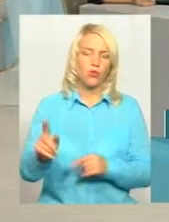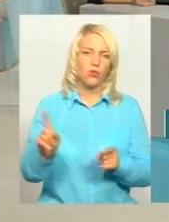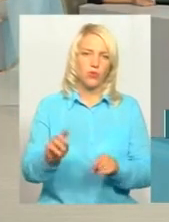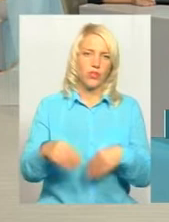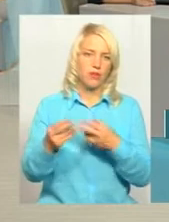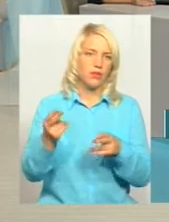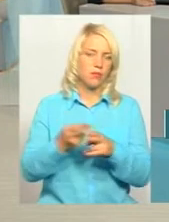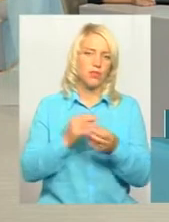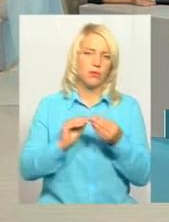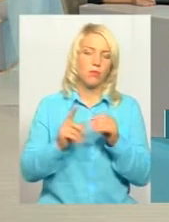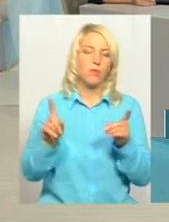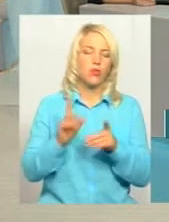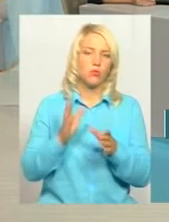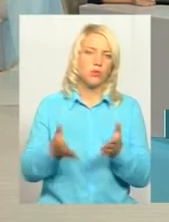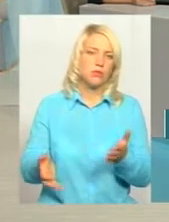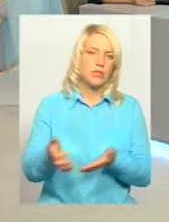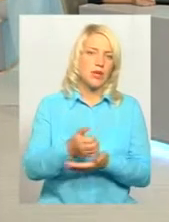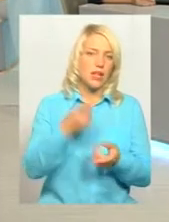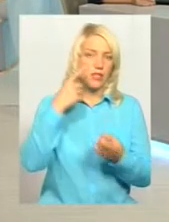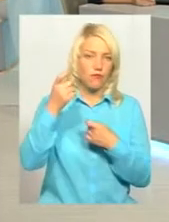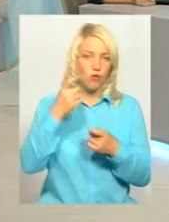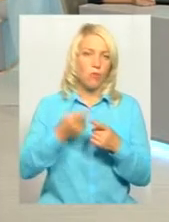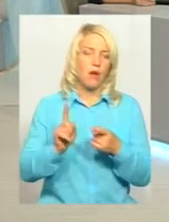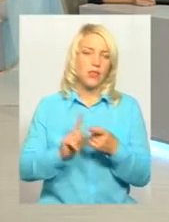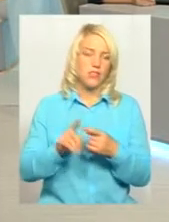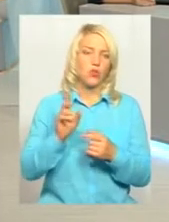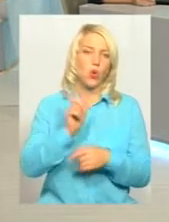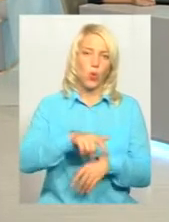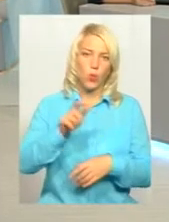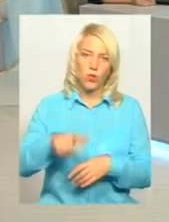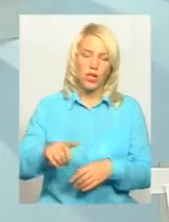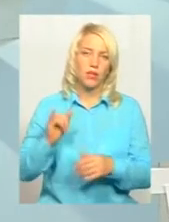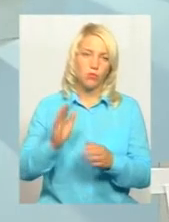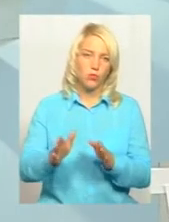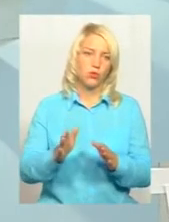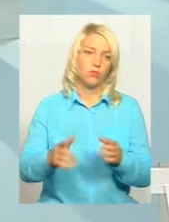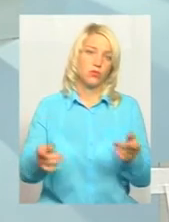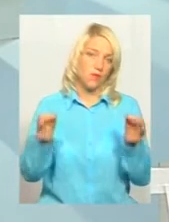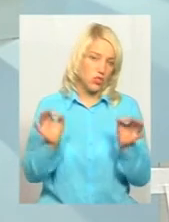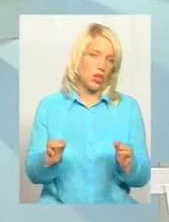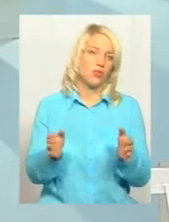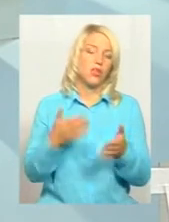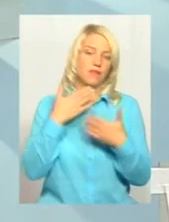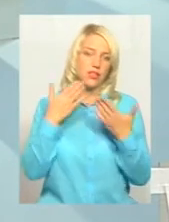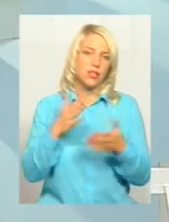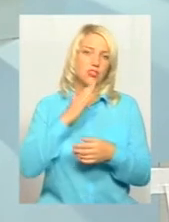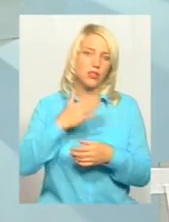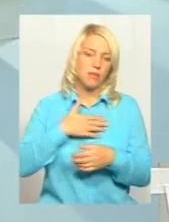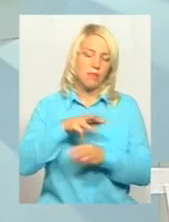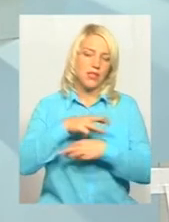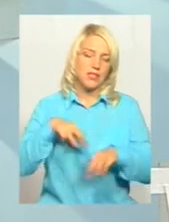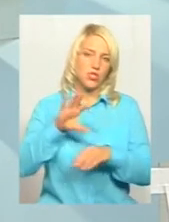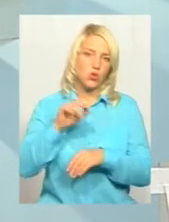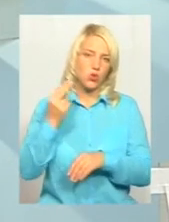проблем. А те, що ми будемо збирати інформацію дійсно від людей і будемо, звичайно, звертатись до нашого Мінсус-політику